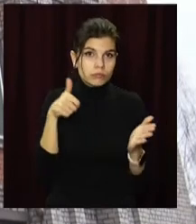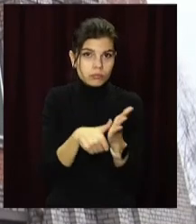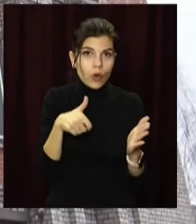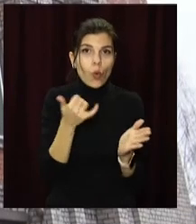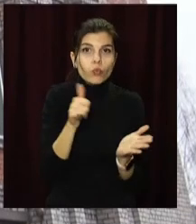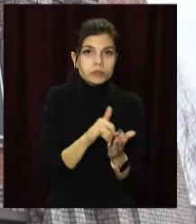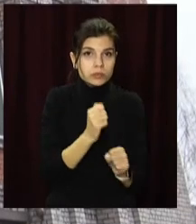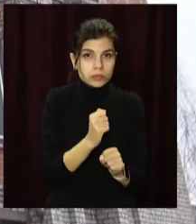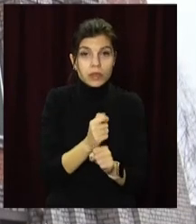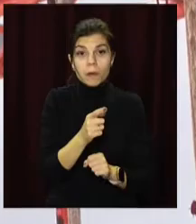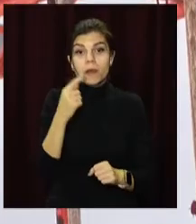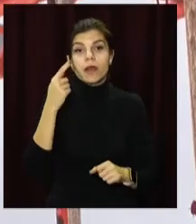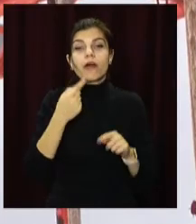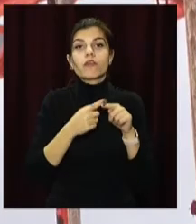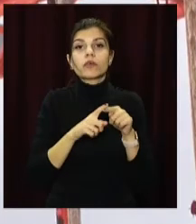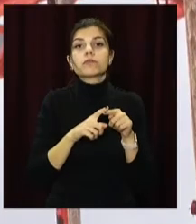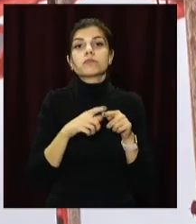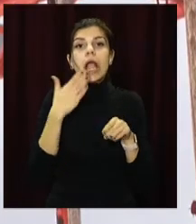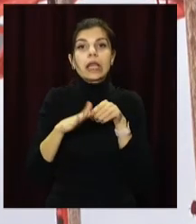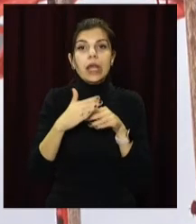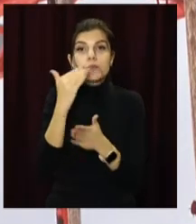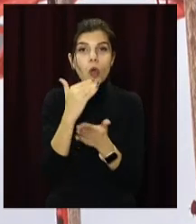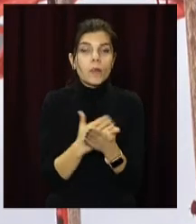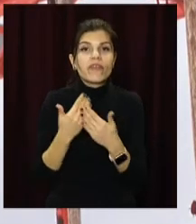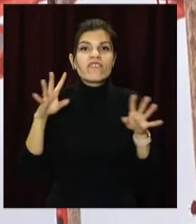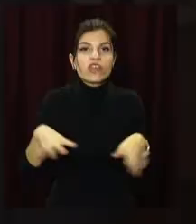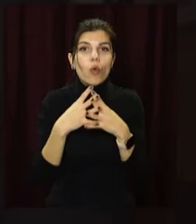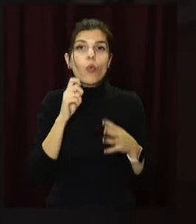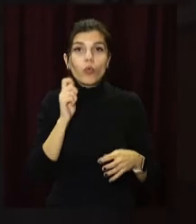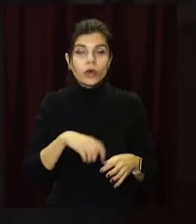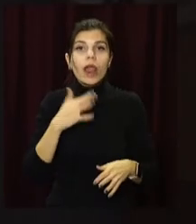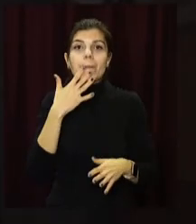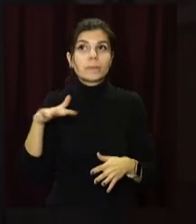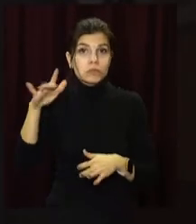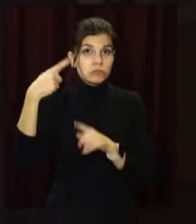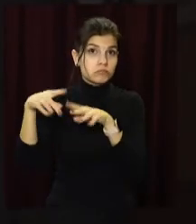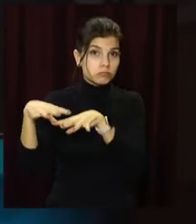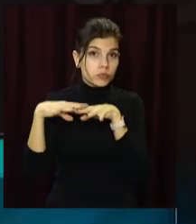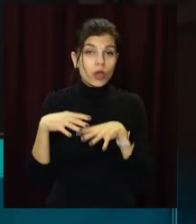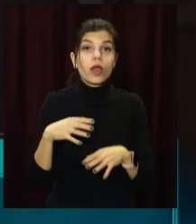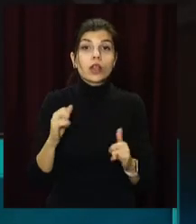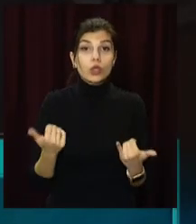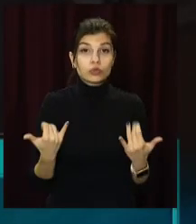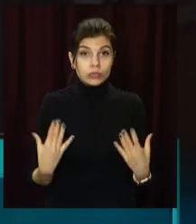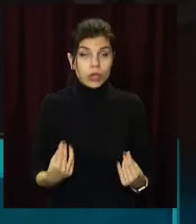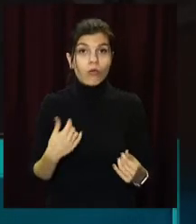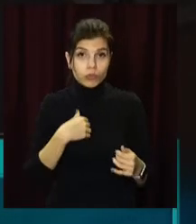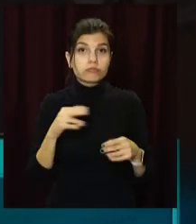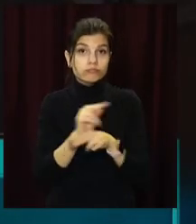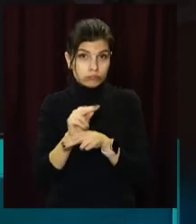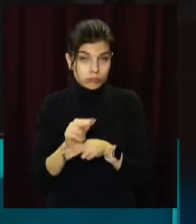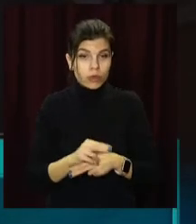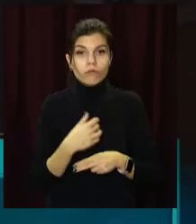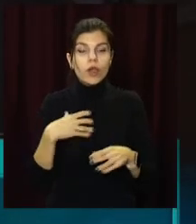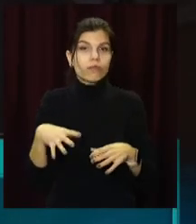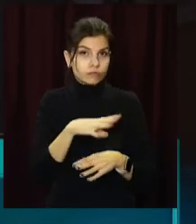інвестиційного банку у рамках надзвичайної кредитної програми з відновлення України. На сьогоднішній день роботи тривають, вона сповне порозуміння з